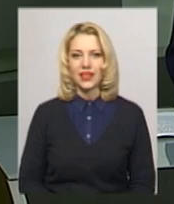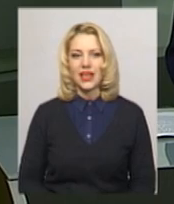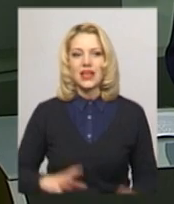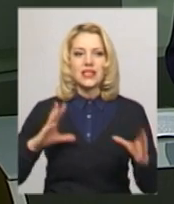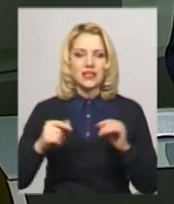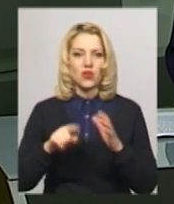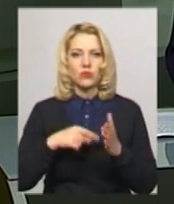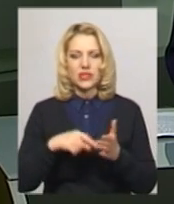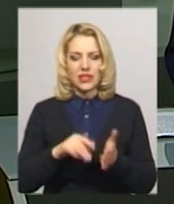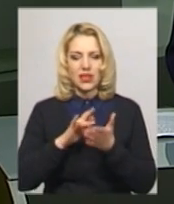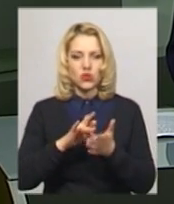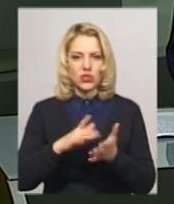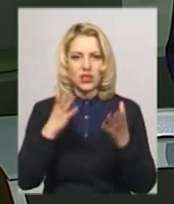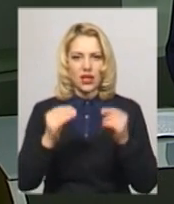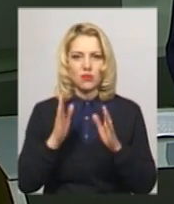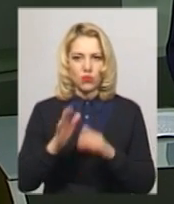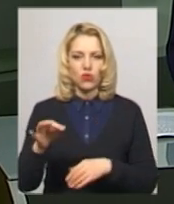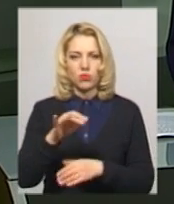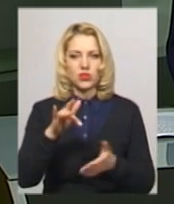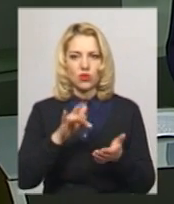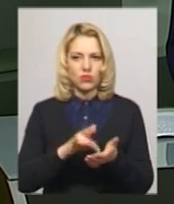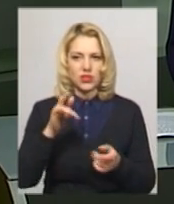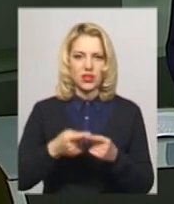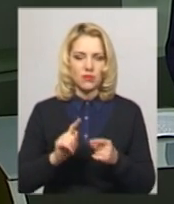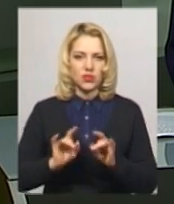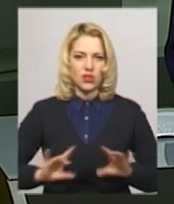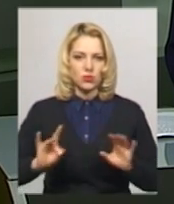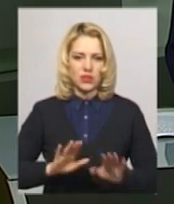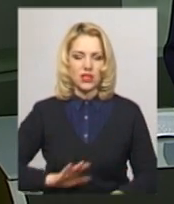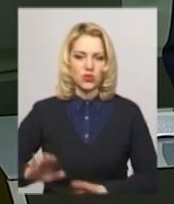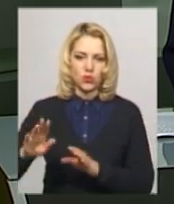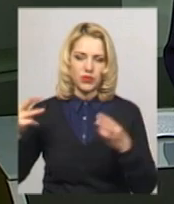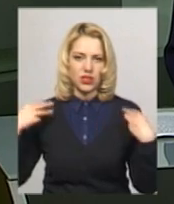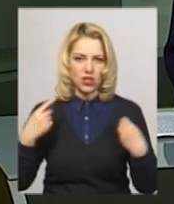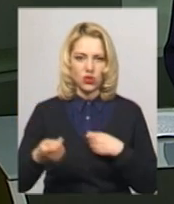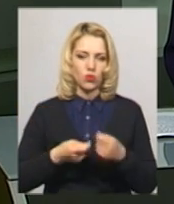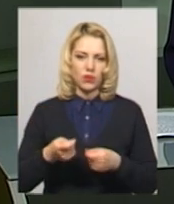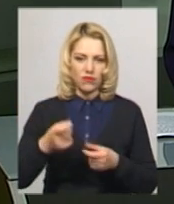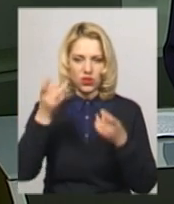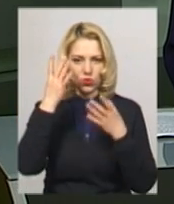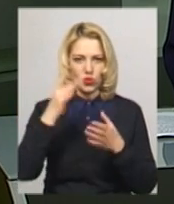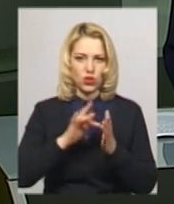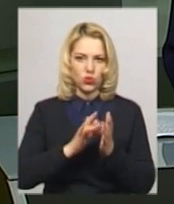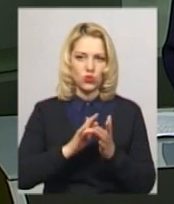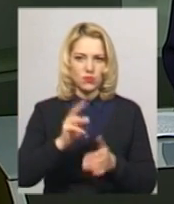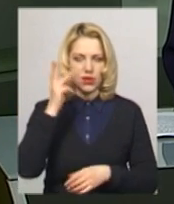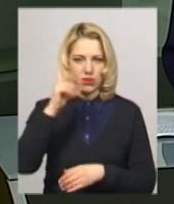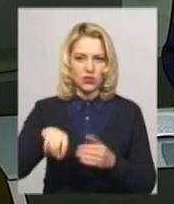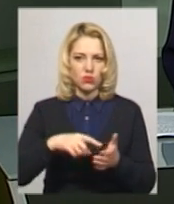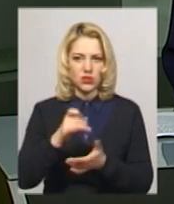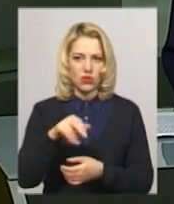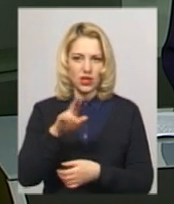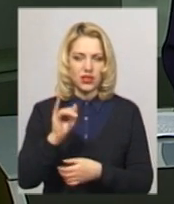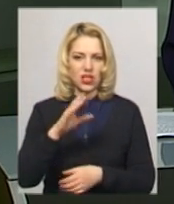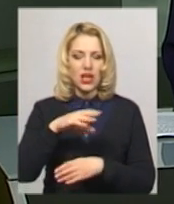Загальноміський екскурсійний день відбудеться в обласному центрі. Про це розповіла заступник начальника управління культури та туризму Хмельницької міськради